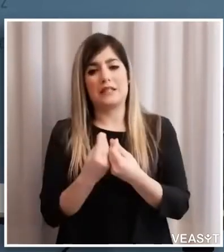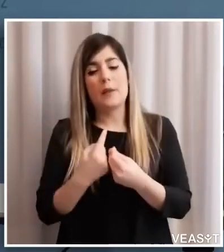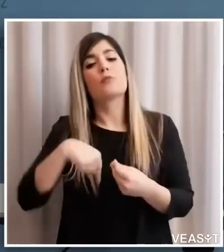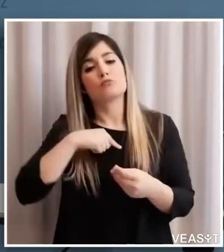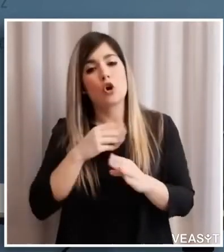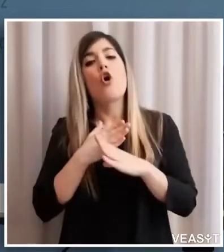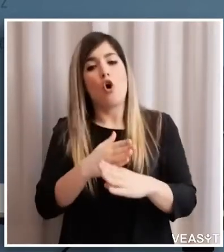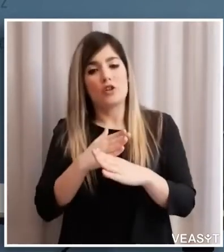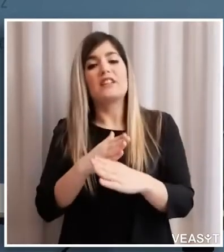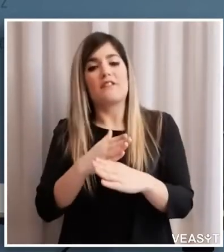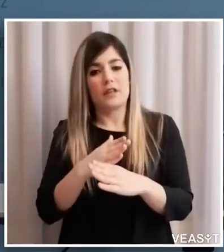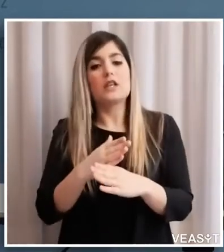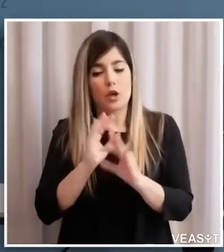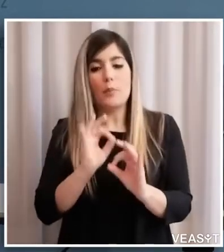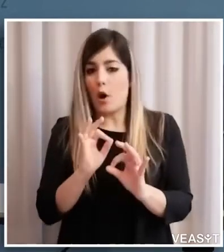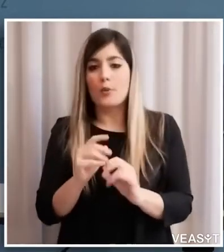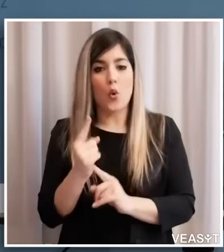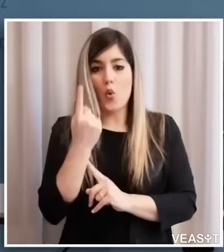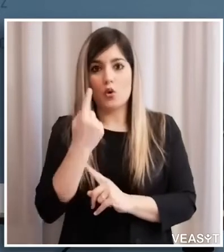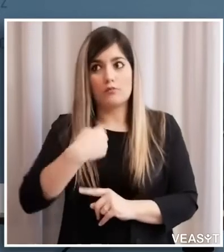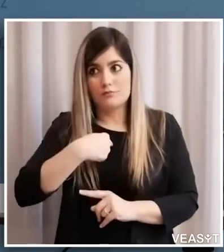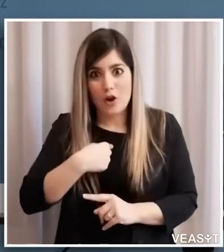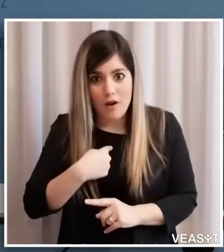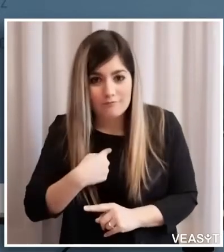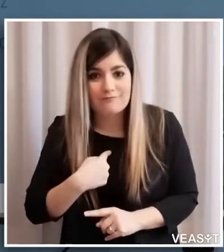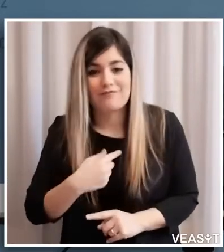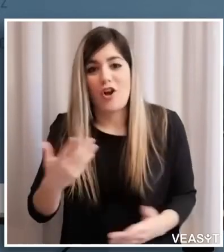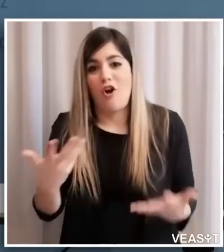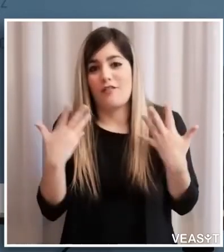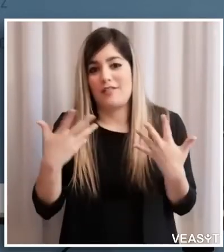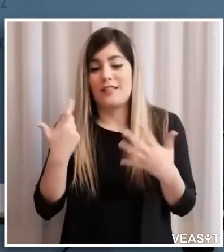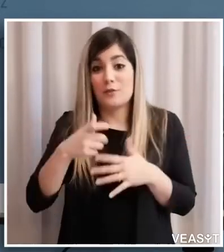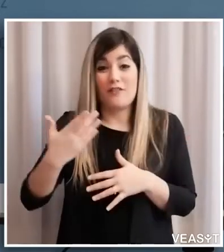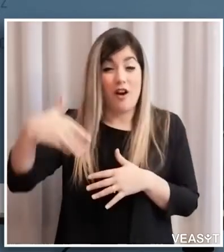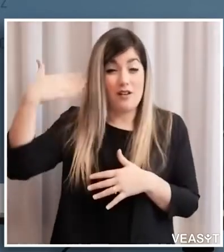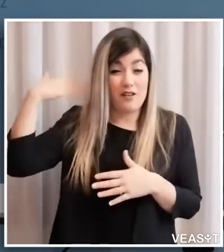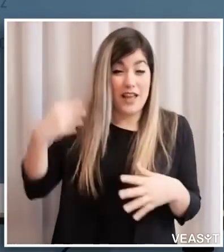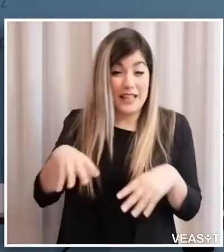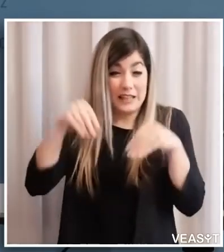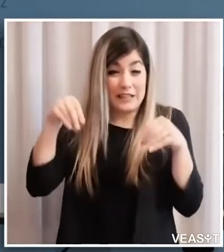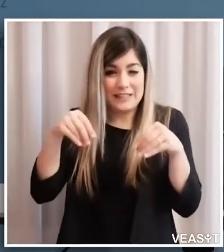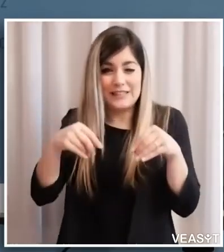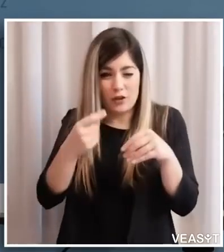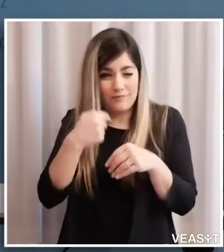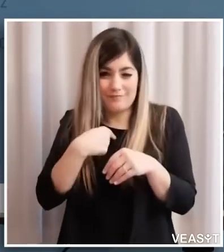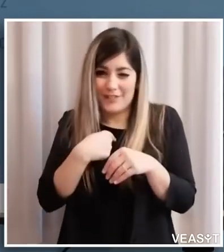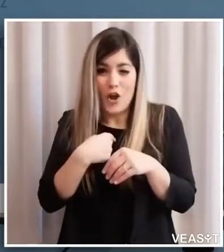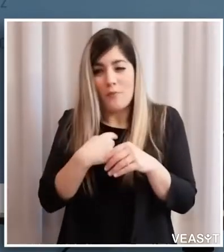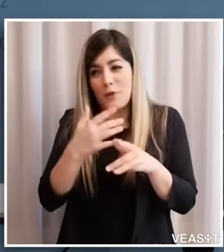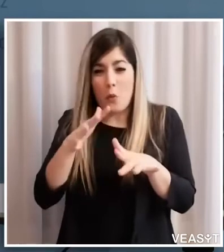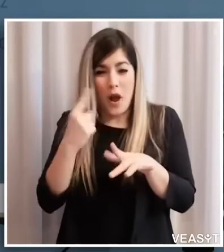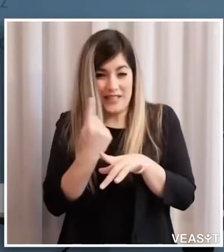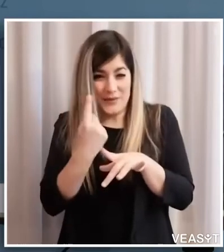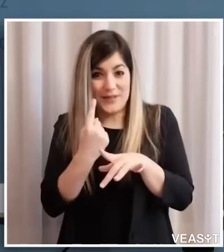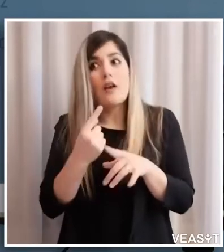considero un successo perché ero tra i pochi all'inizio che avevano sostenuto questa tesi che secondo noi la cosa migliore è se